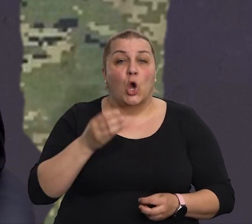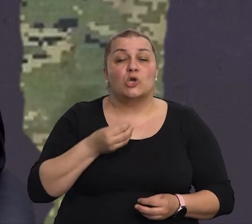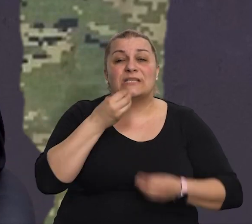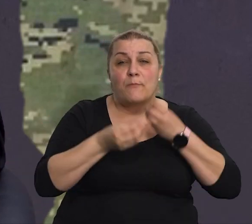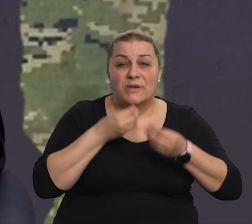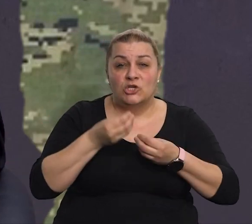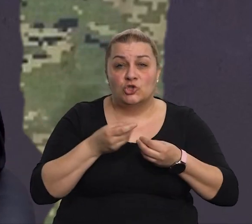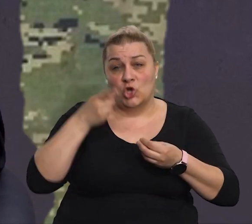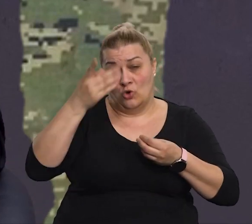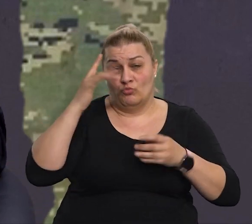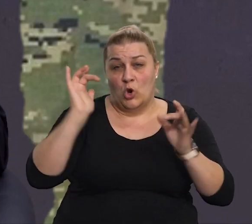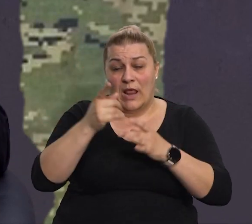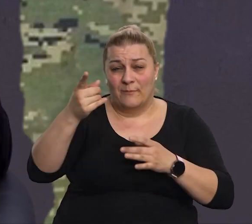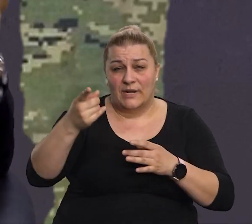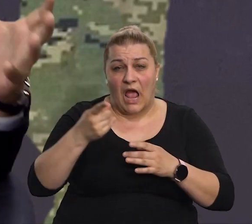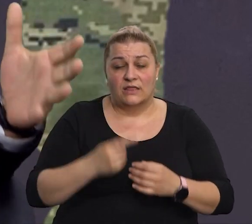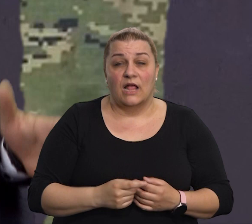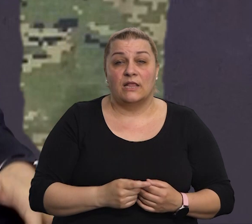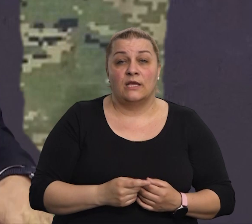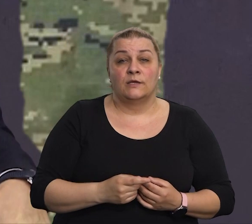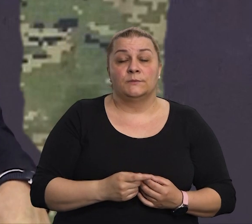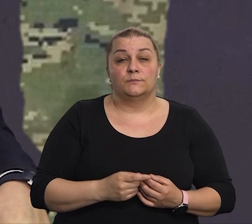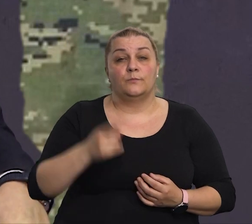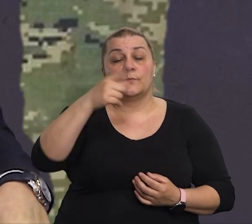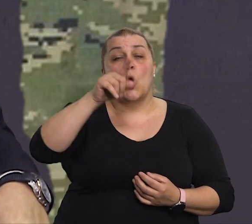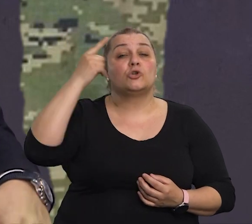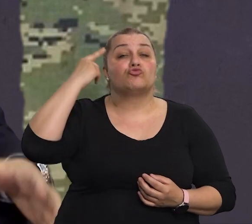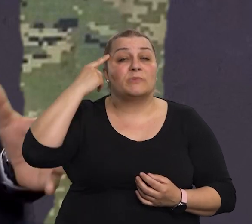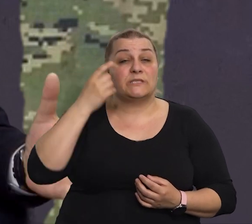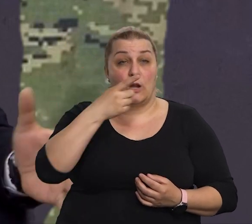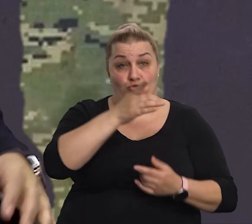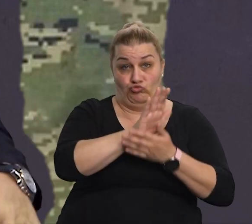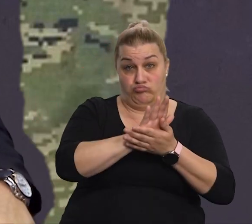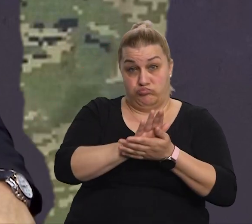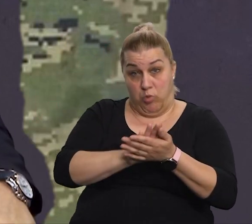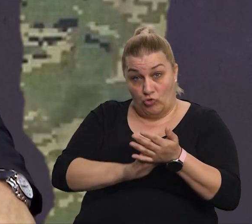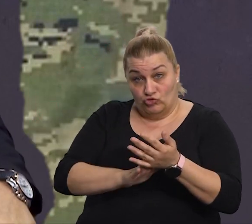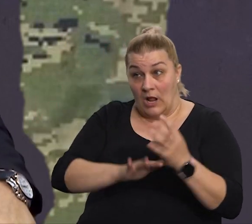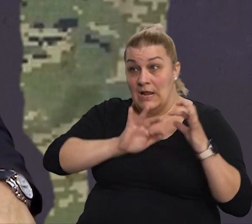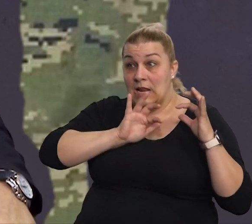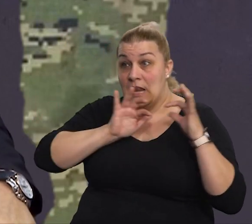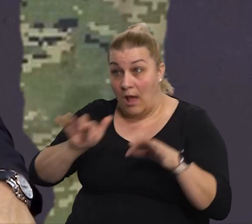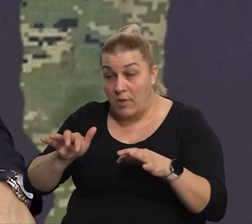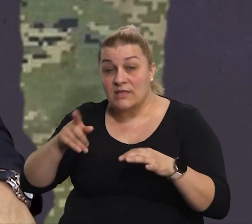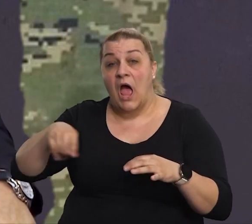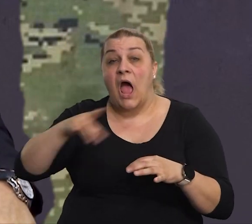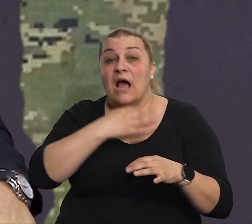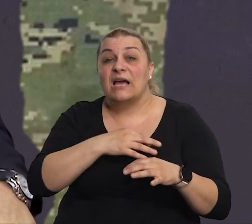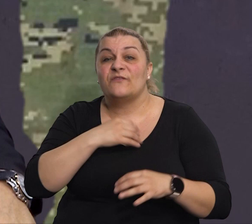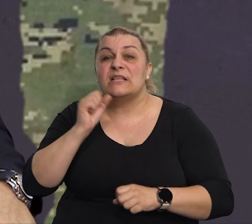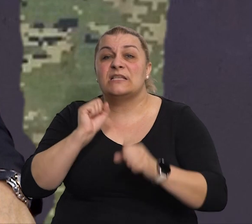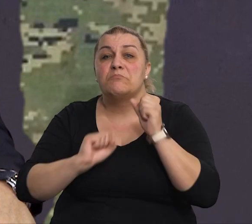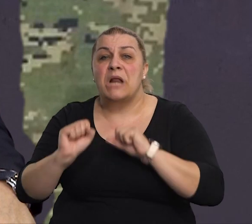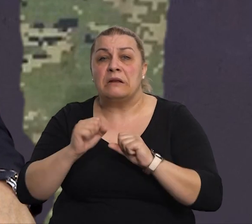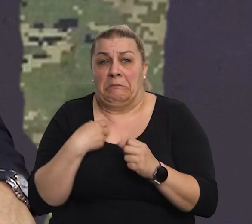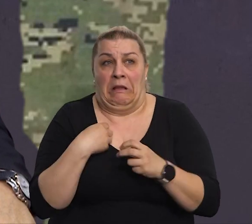bila, oni su mislili, oni su, kad su oni krenili, oni su mislili da će se Hrvatska vojska, Hrvatske brante, da će se mi povući, da